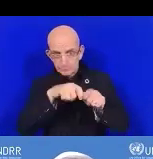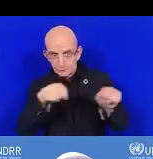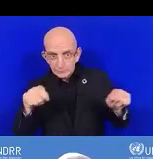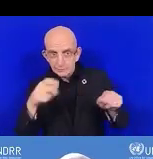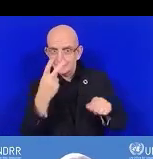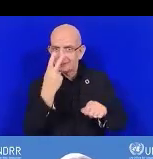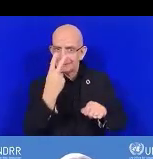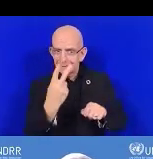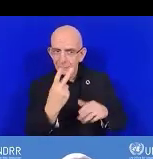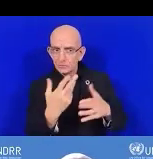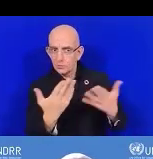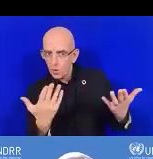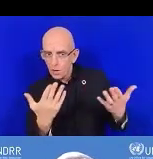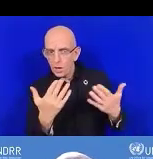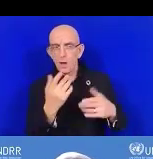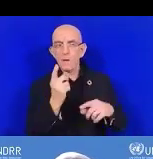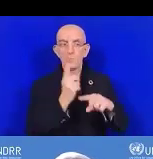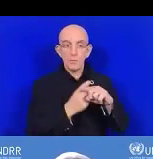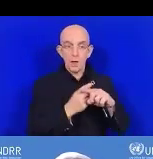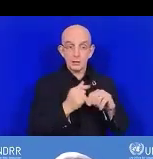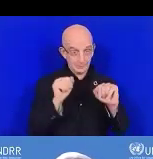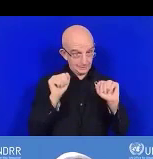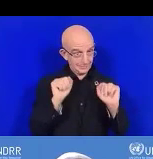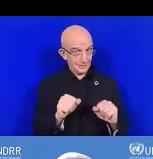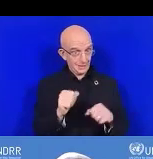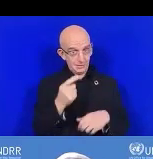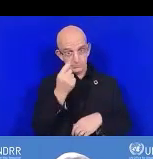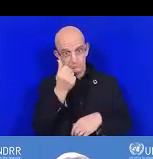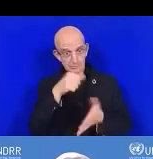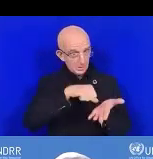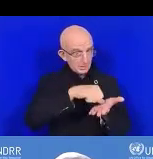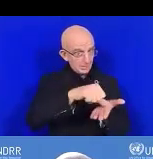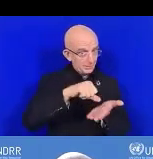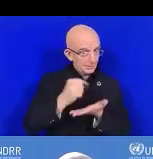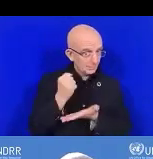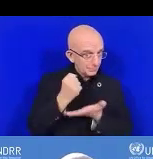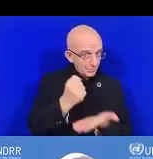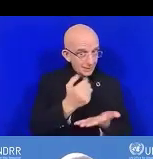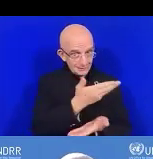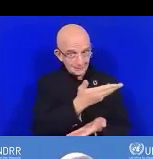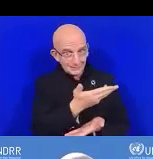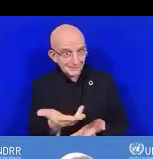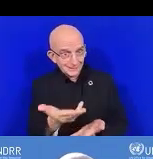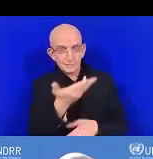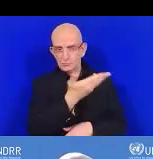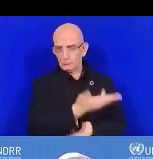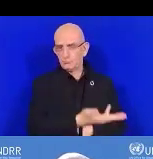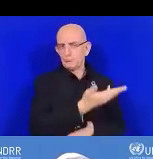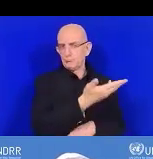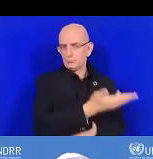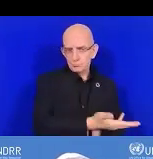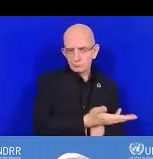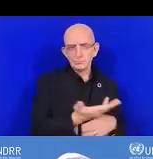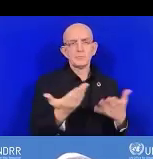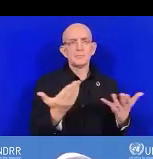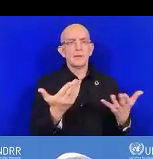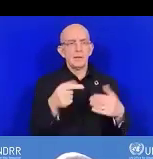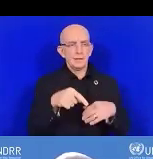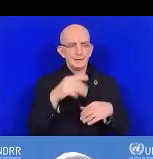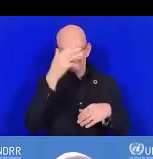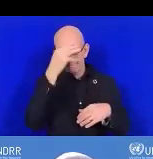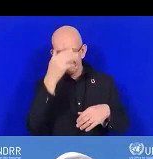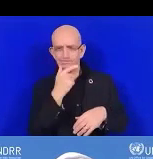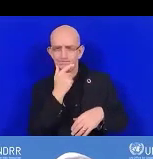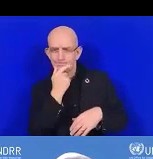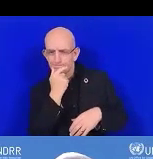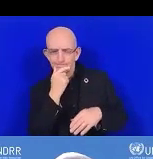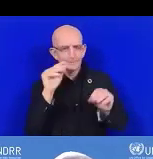ou la conception urbaine qui inclut le paysage, les codes